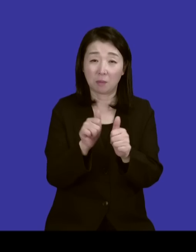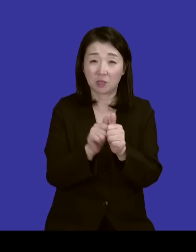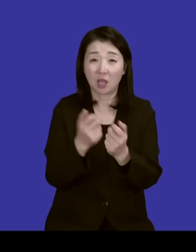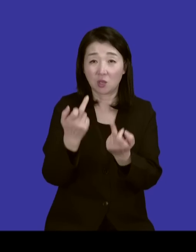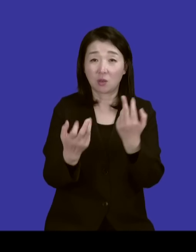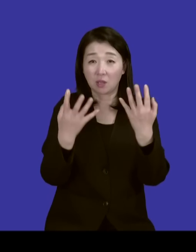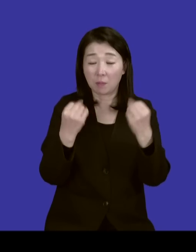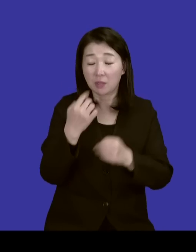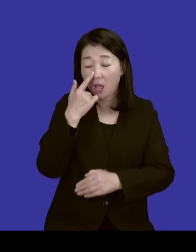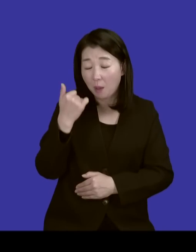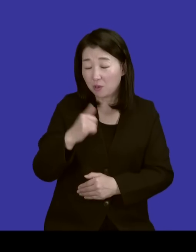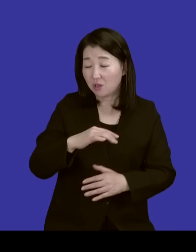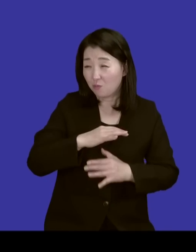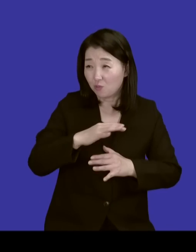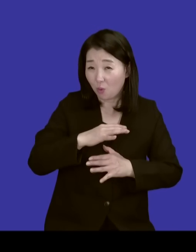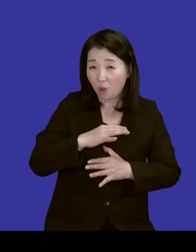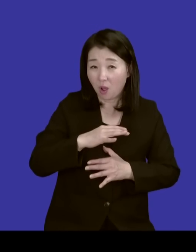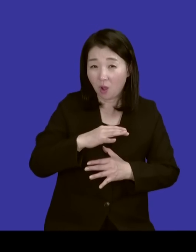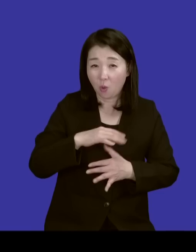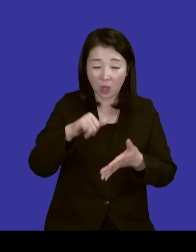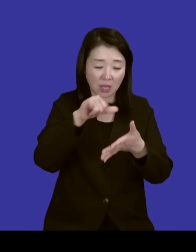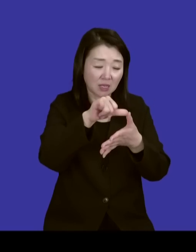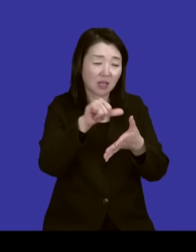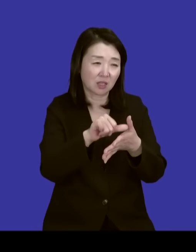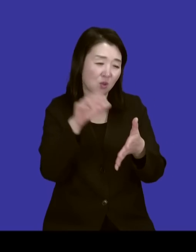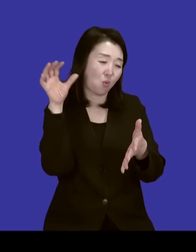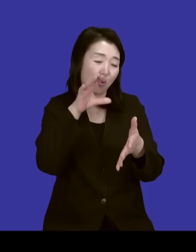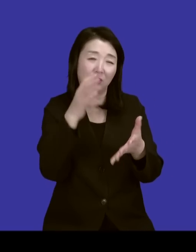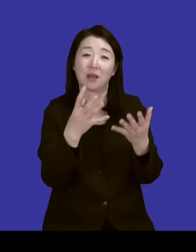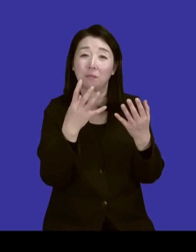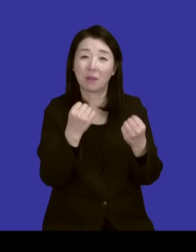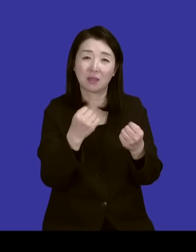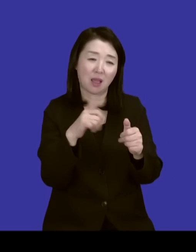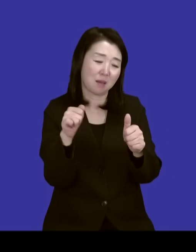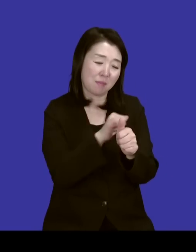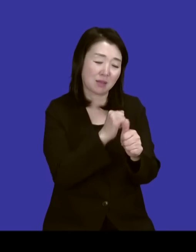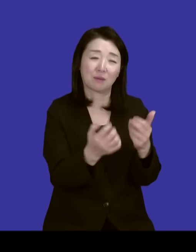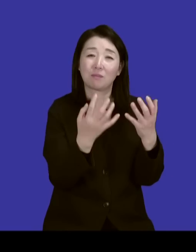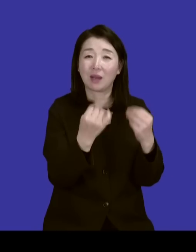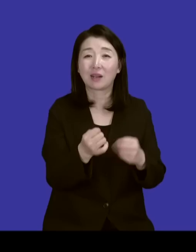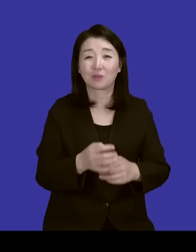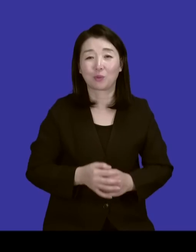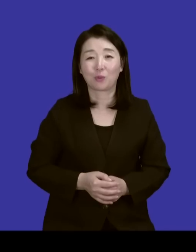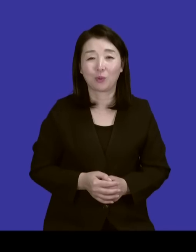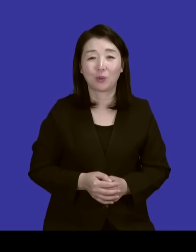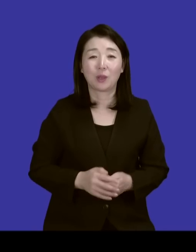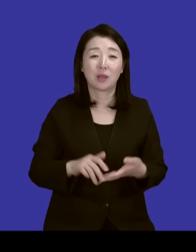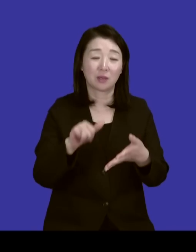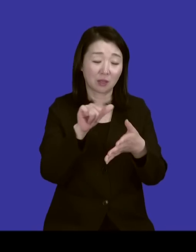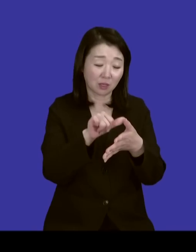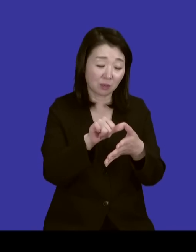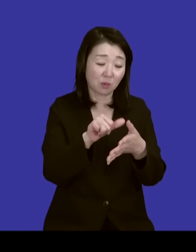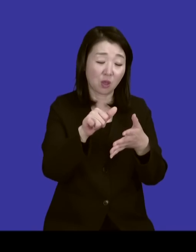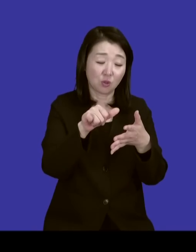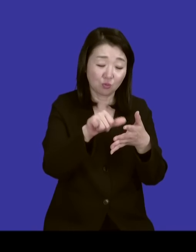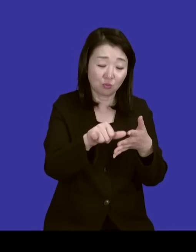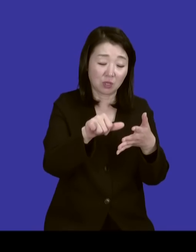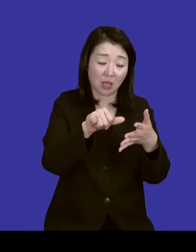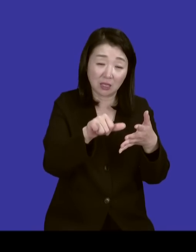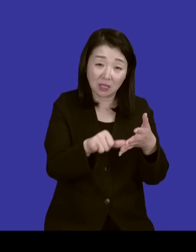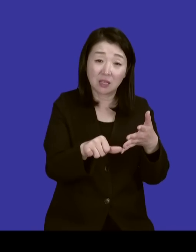무서우면 주로 이제 큰아들이 많이 혼나죠. 맞기도 많이 맞고 그럼 큰아들은 둘째나 셋째